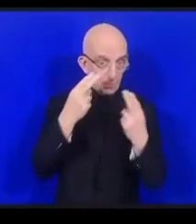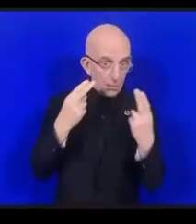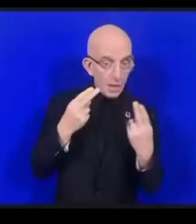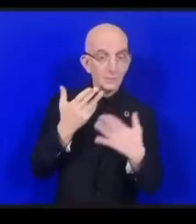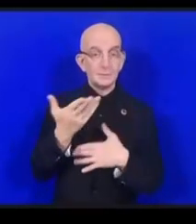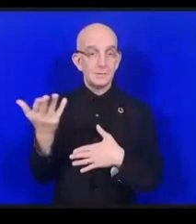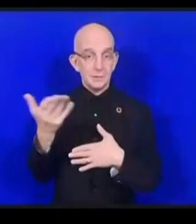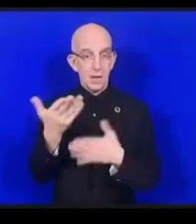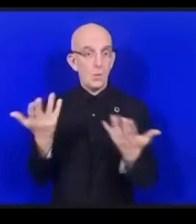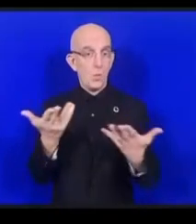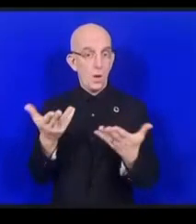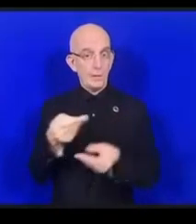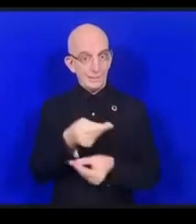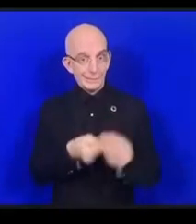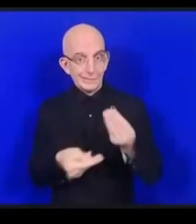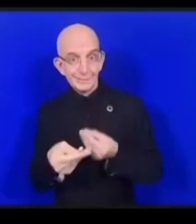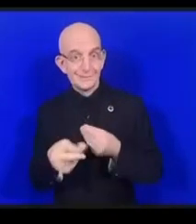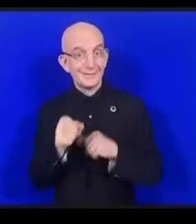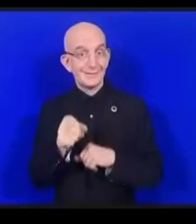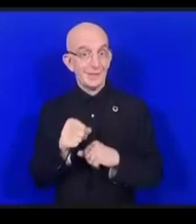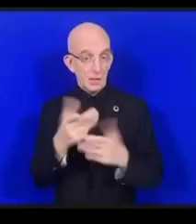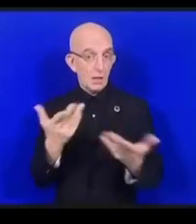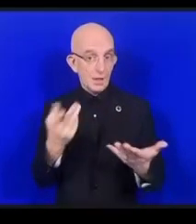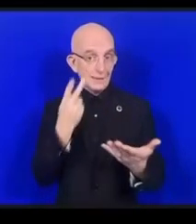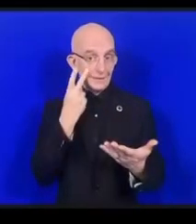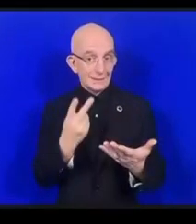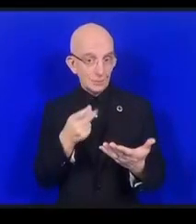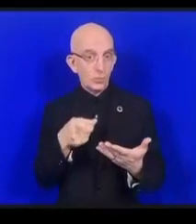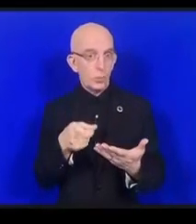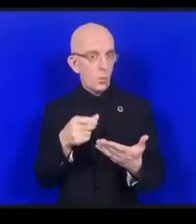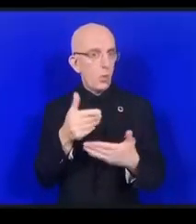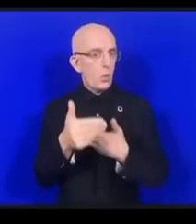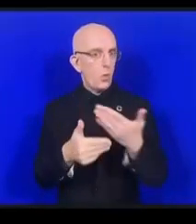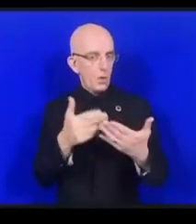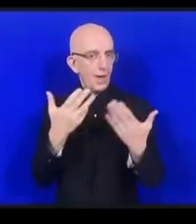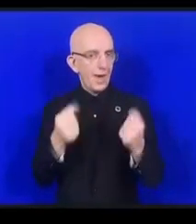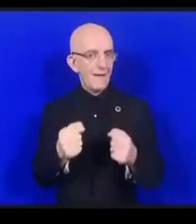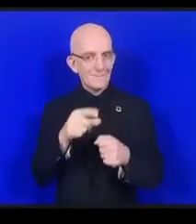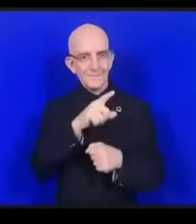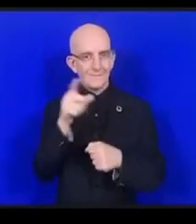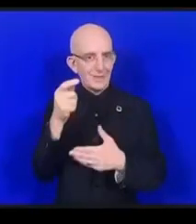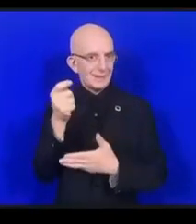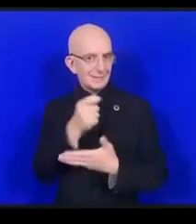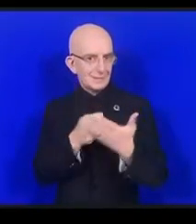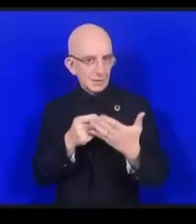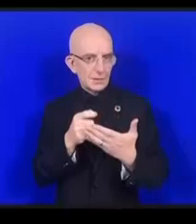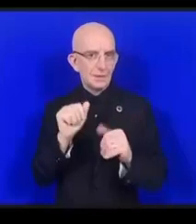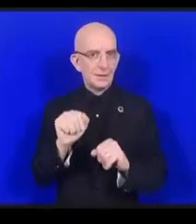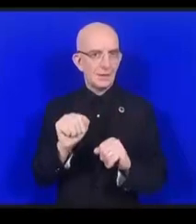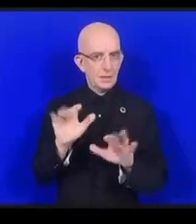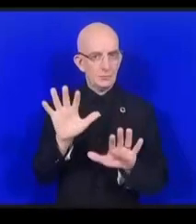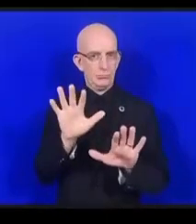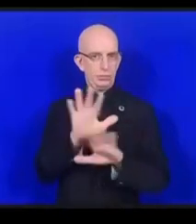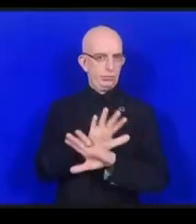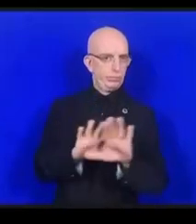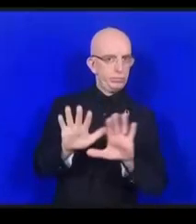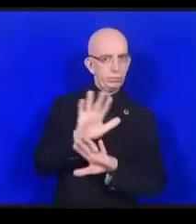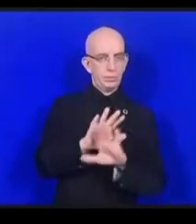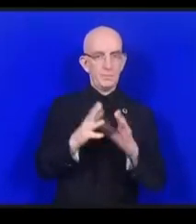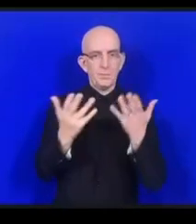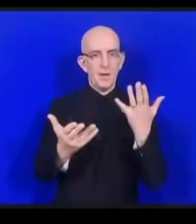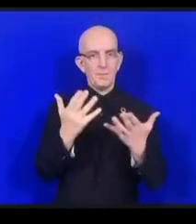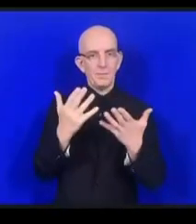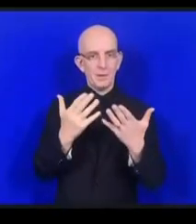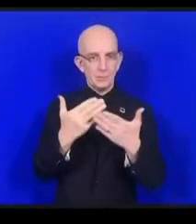ceux qui ont du mal à voir ils arrivent quand même à passer ou à lire par exemple du gris